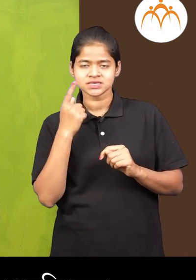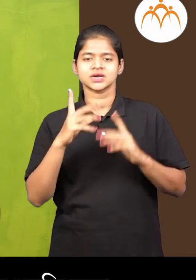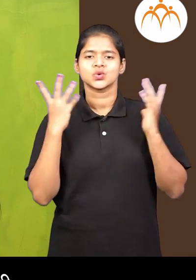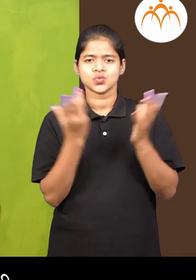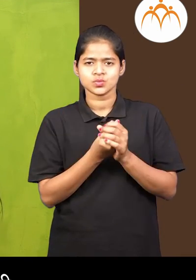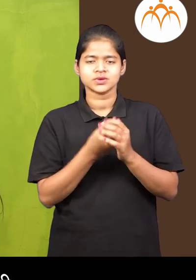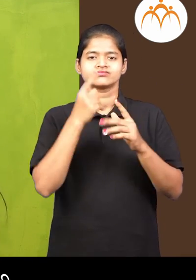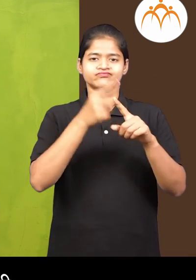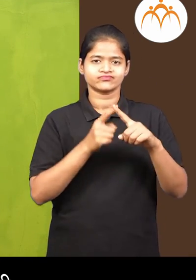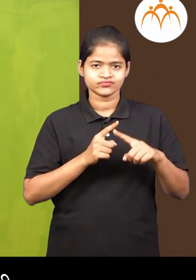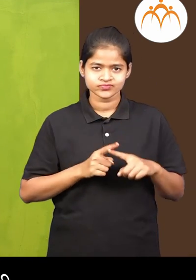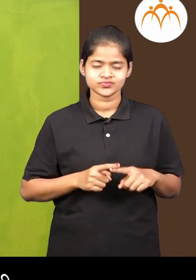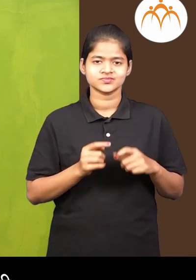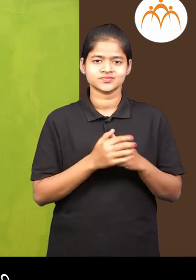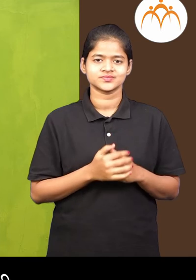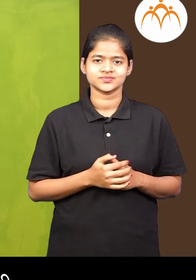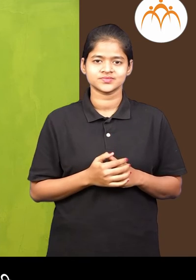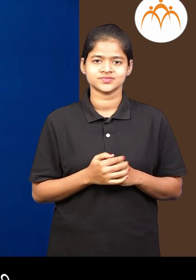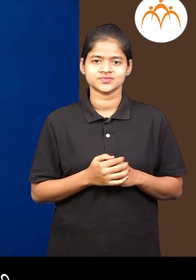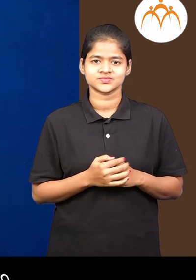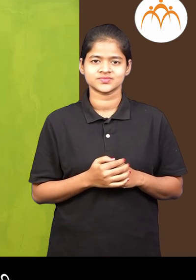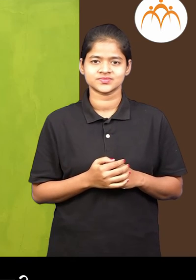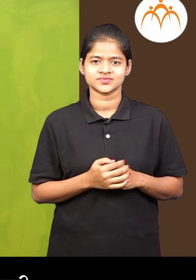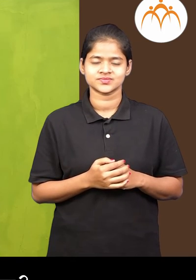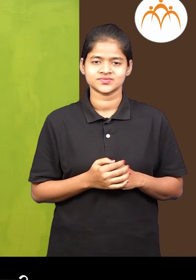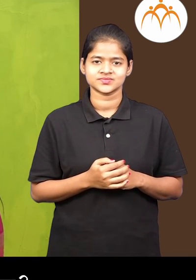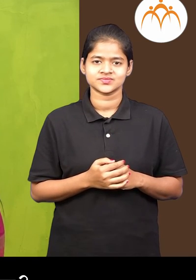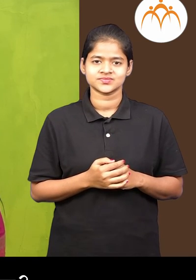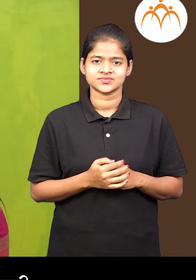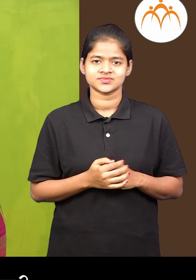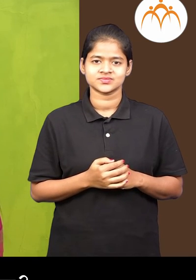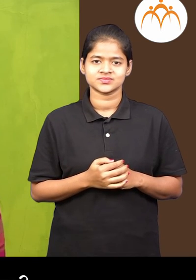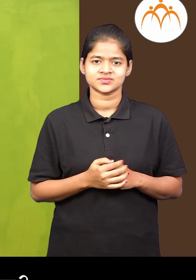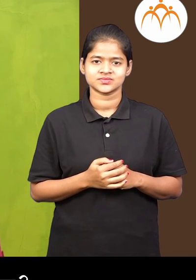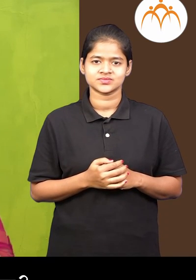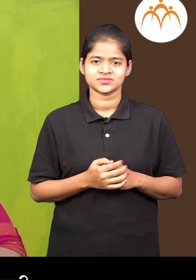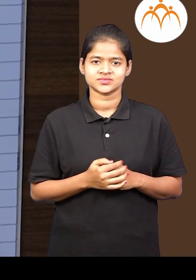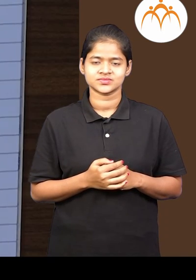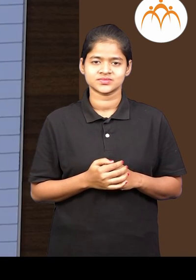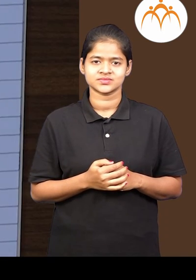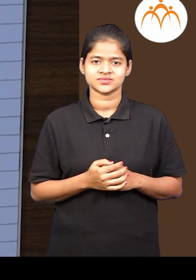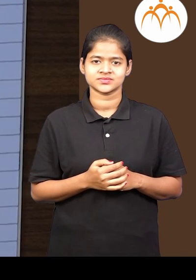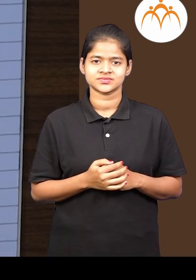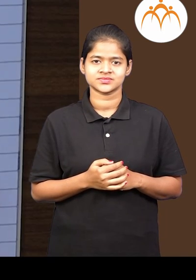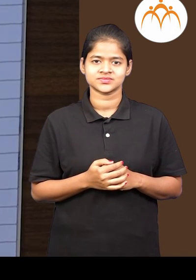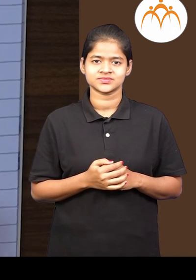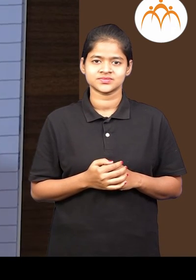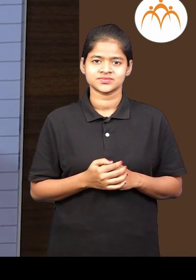पुरुश या सरवांची बेरीज कराला हवी बर अपन लिउन बगुया चाले बोगात